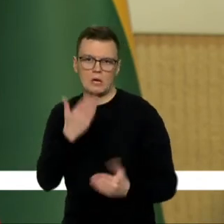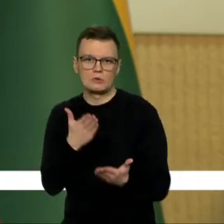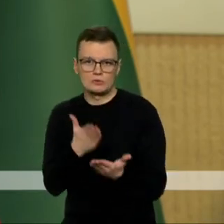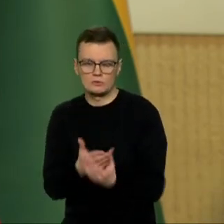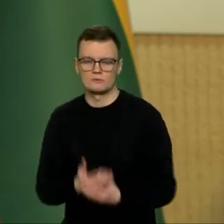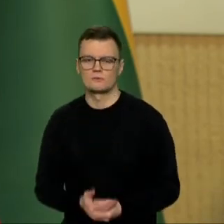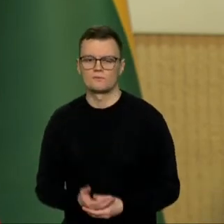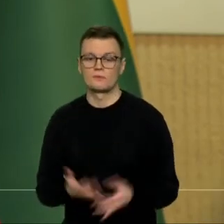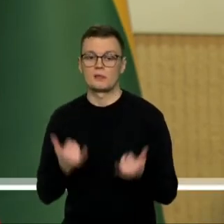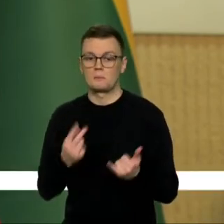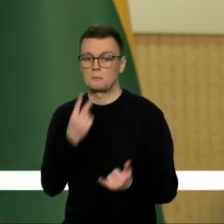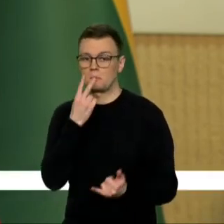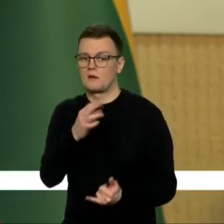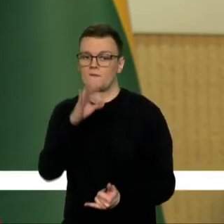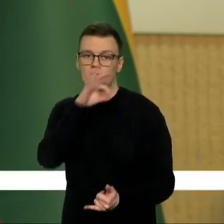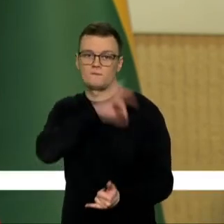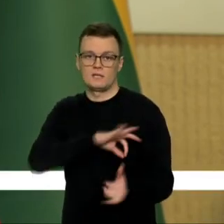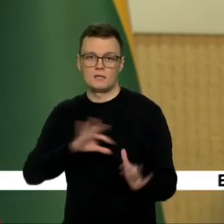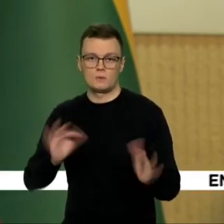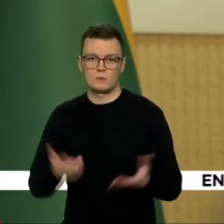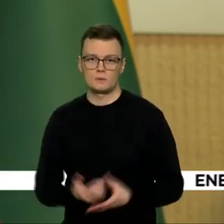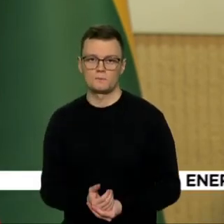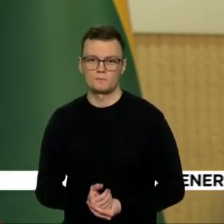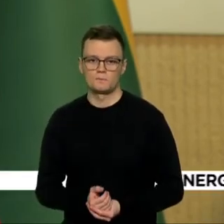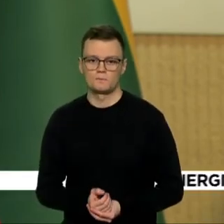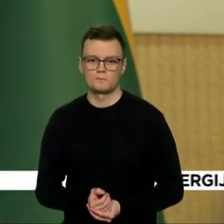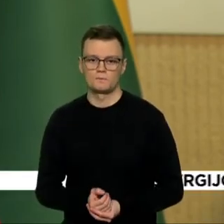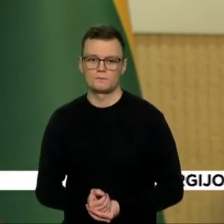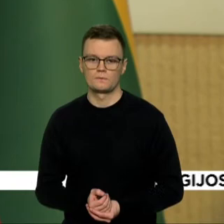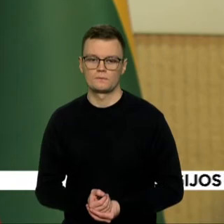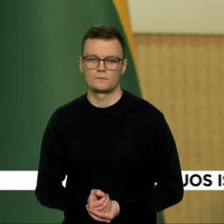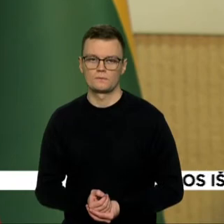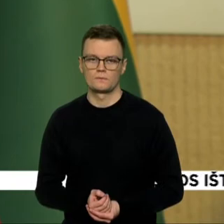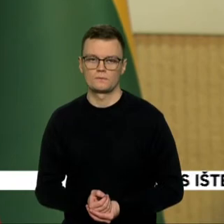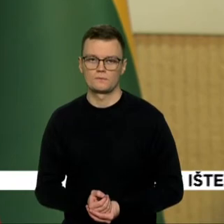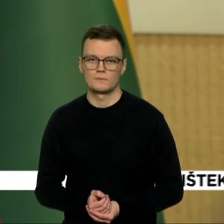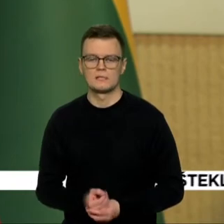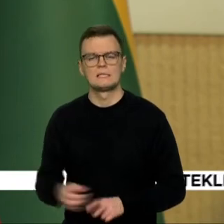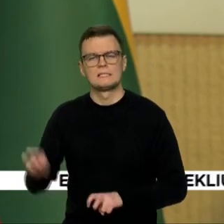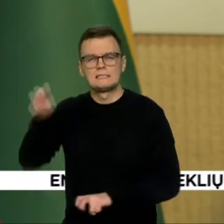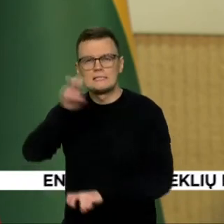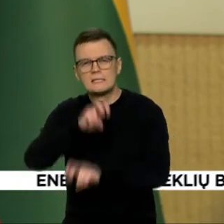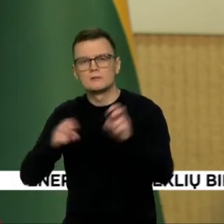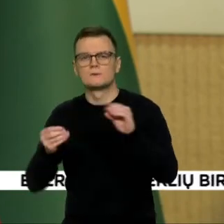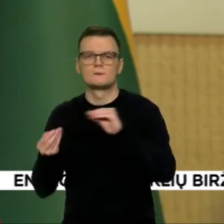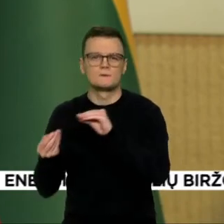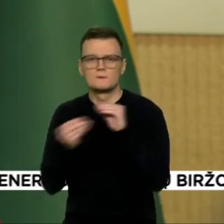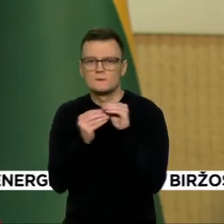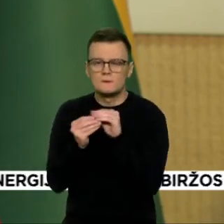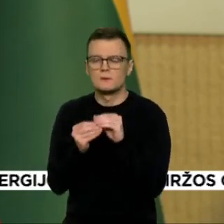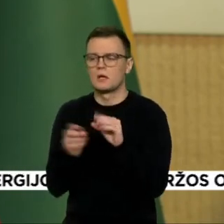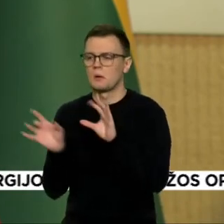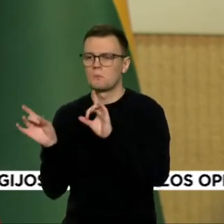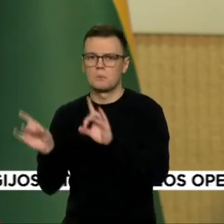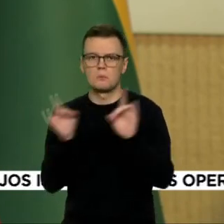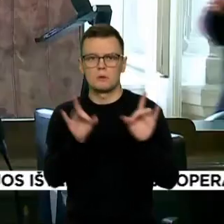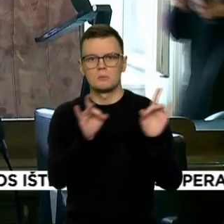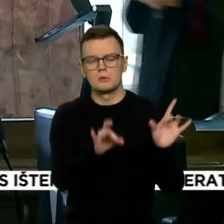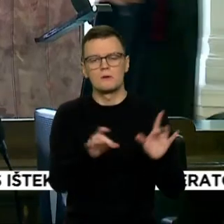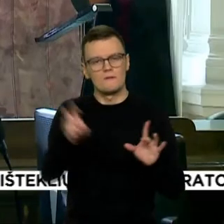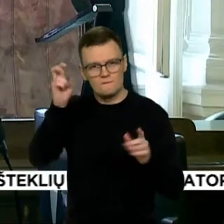didesnę prasme, būtent ieškojimo susitarimo dar tarp skirtingų valdžios